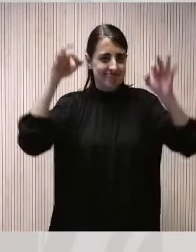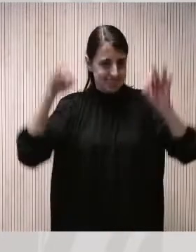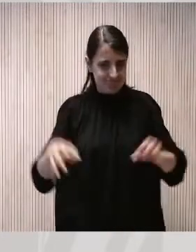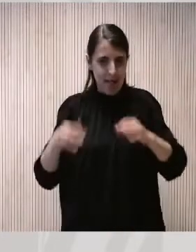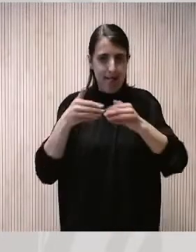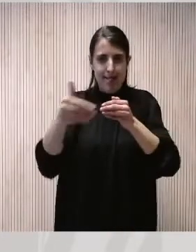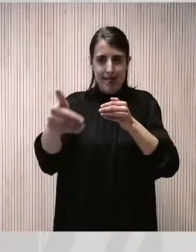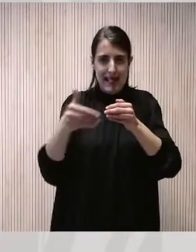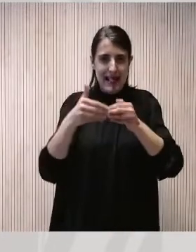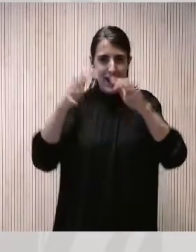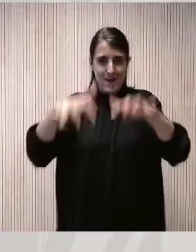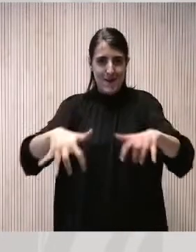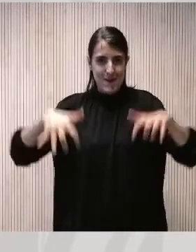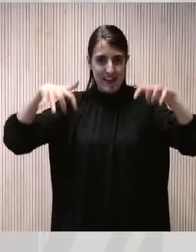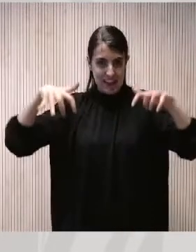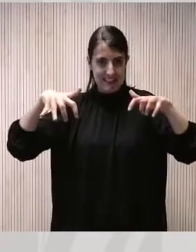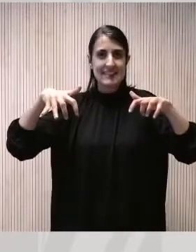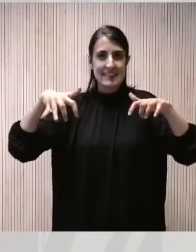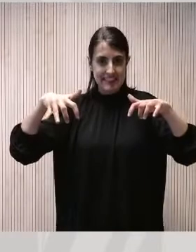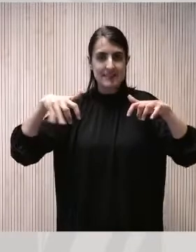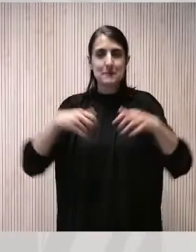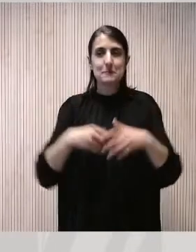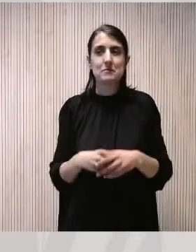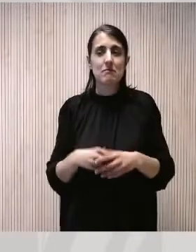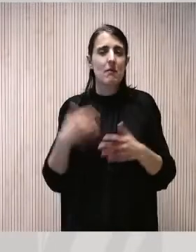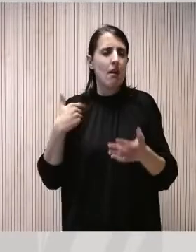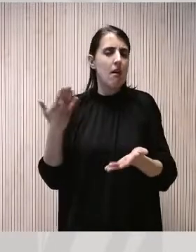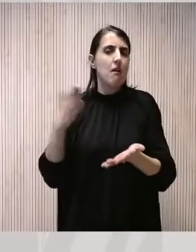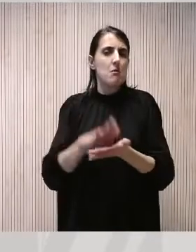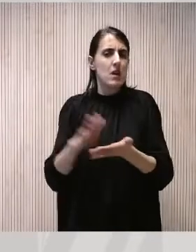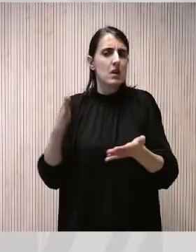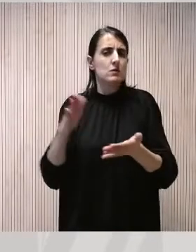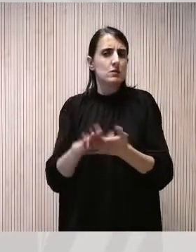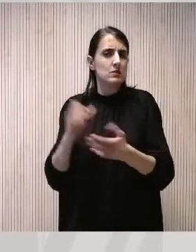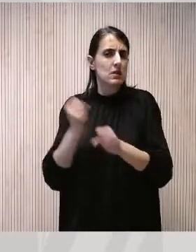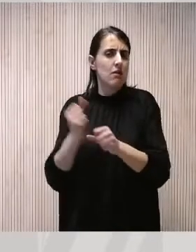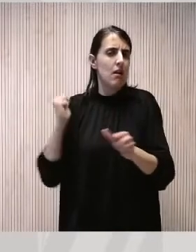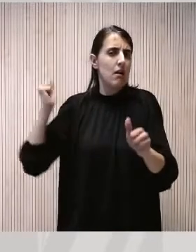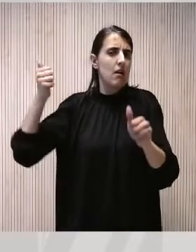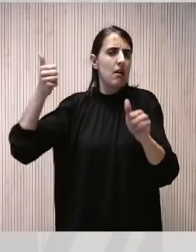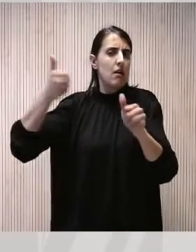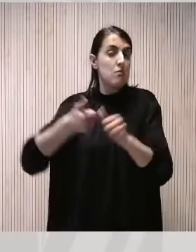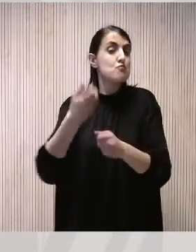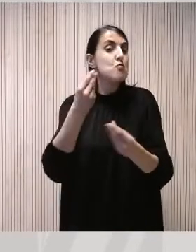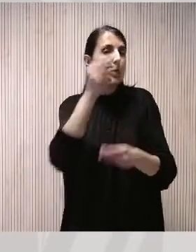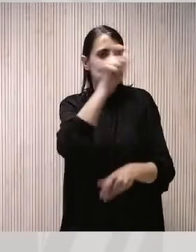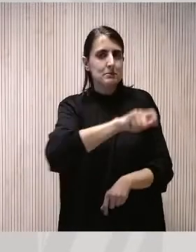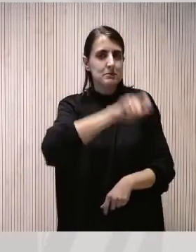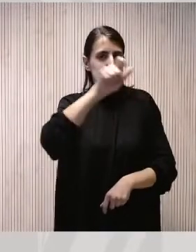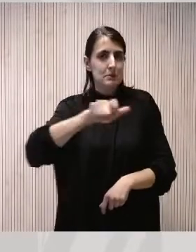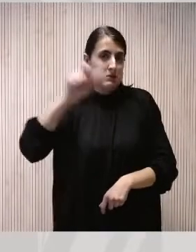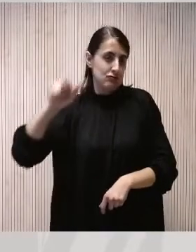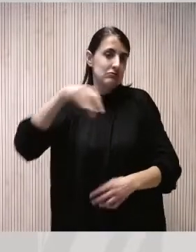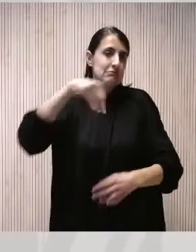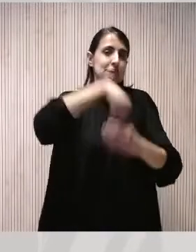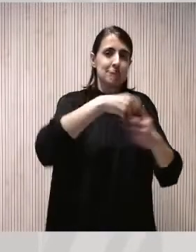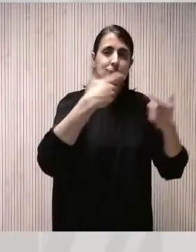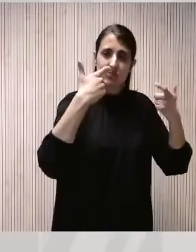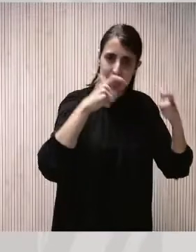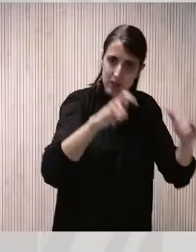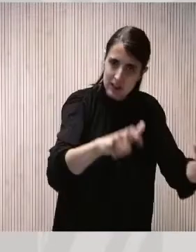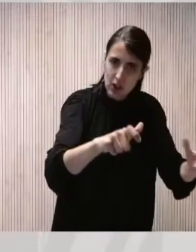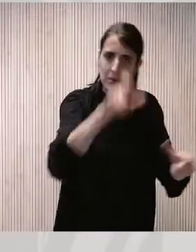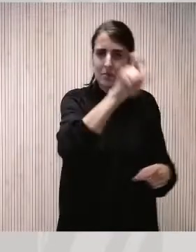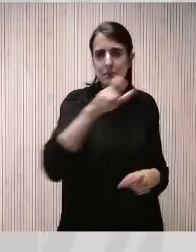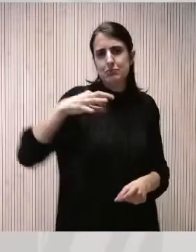portes d'aquest congrés, després de molts mesos de treball per part de moltíssimes persones, sobretot del departament, de les i